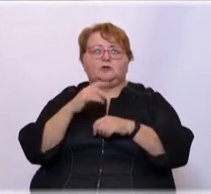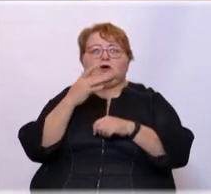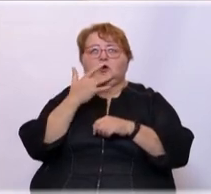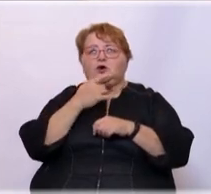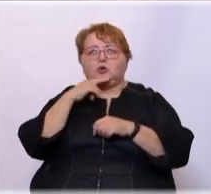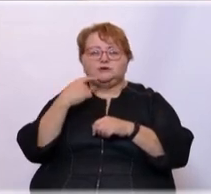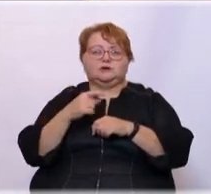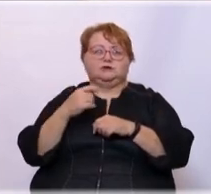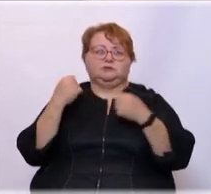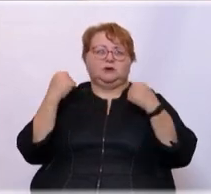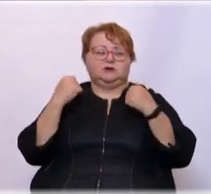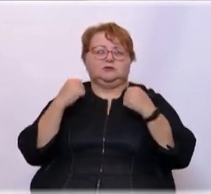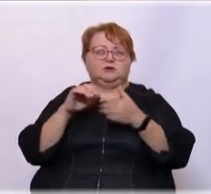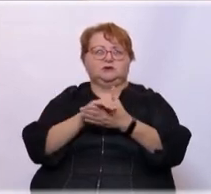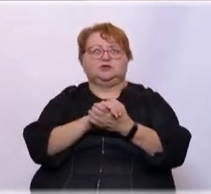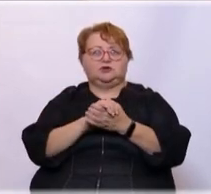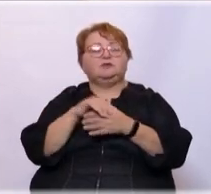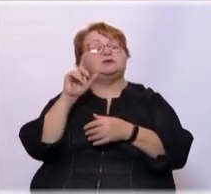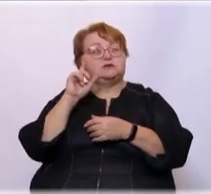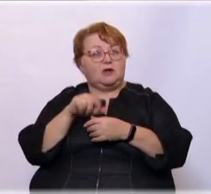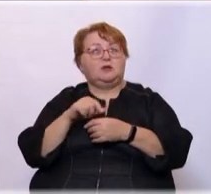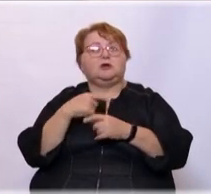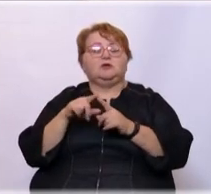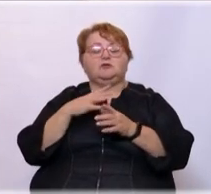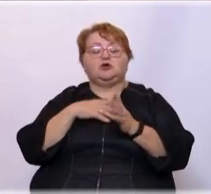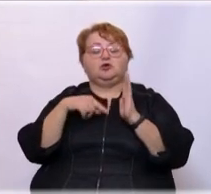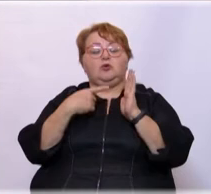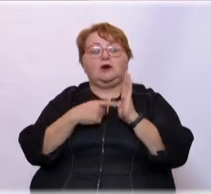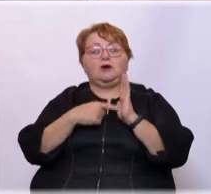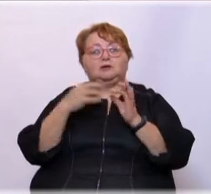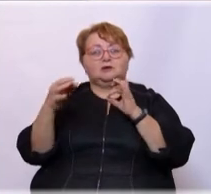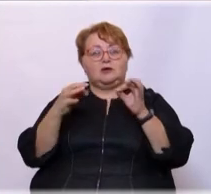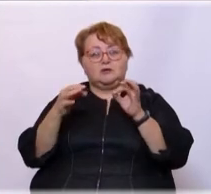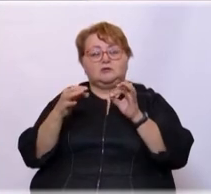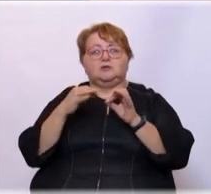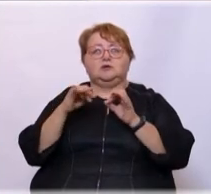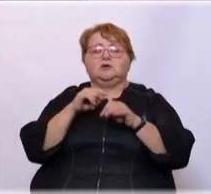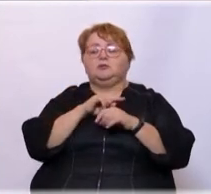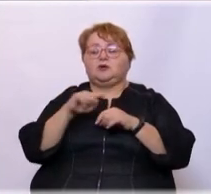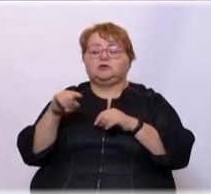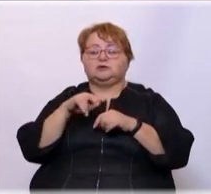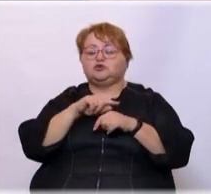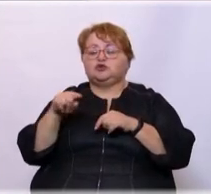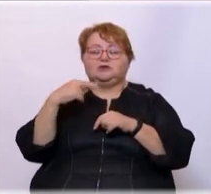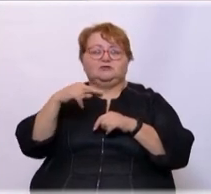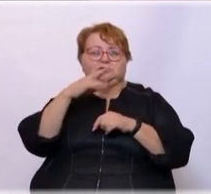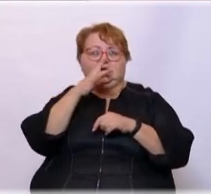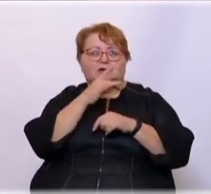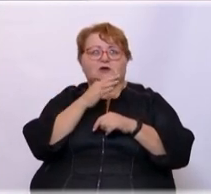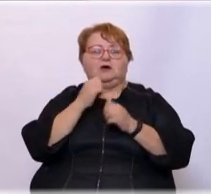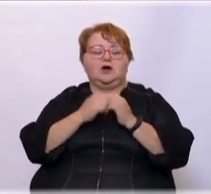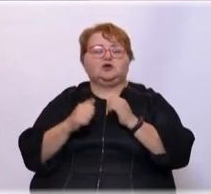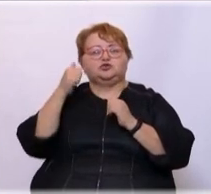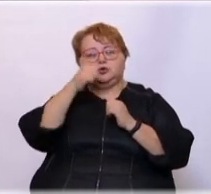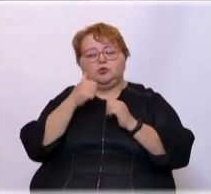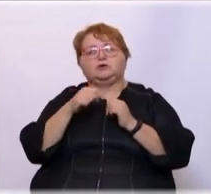Которая в наших городах проводится в течение последних двадцати лет. Каждый год